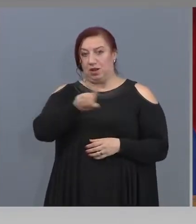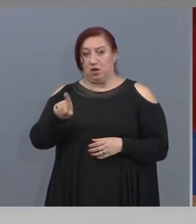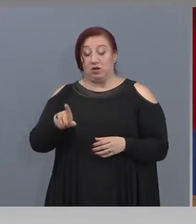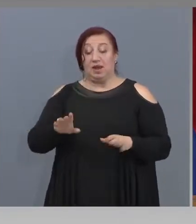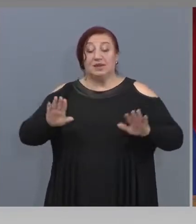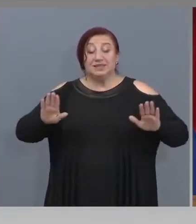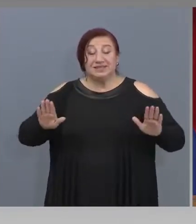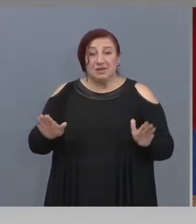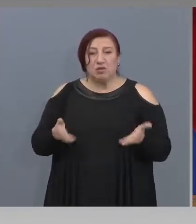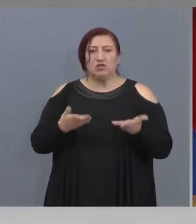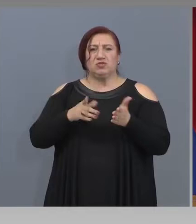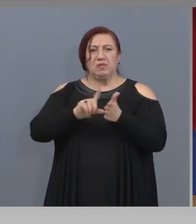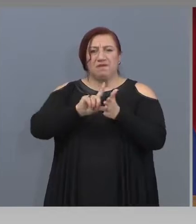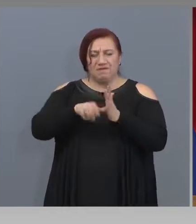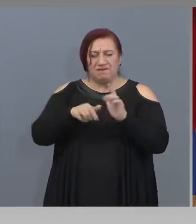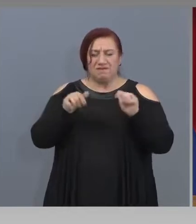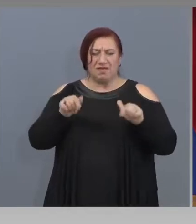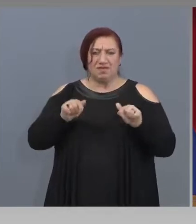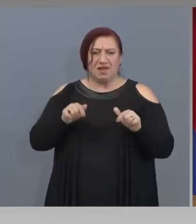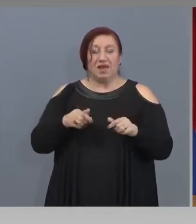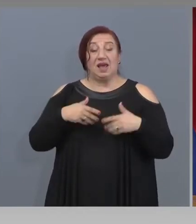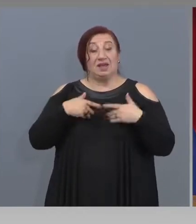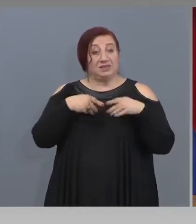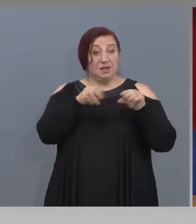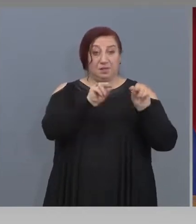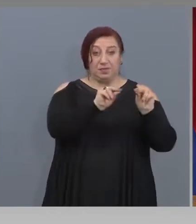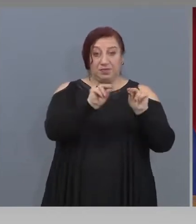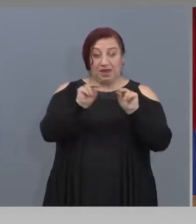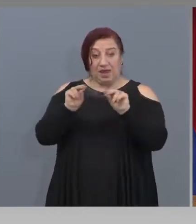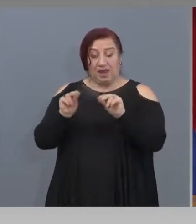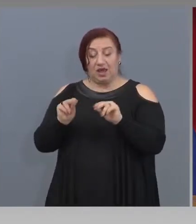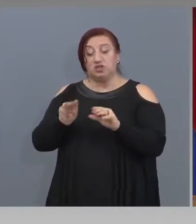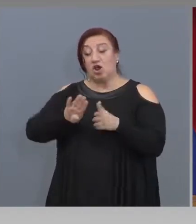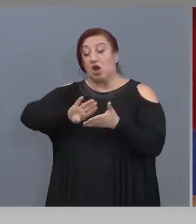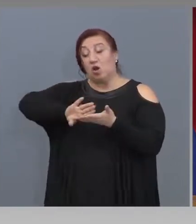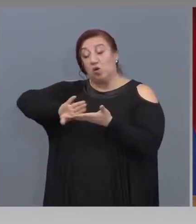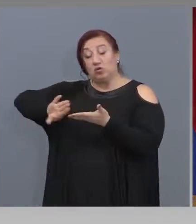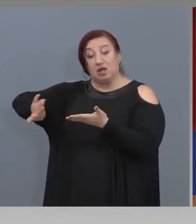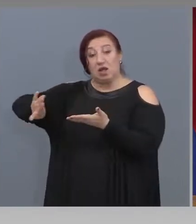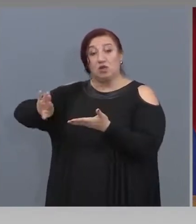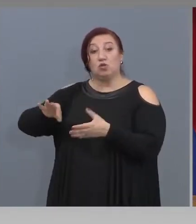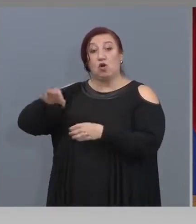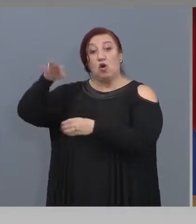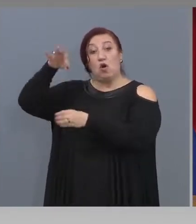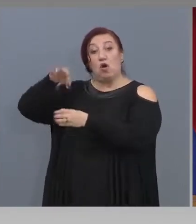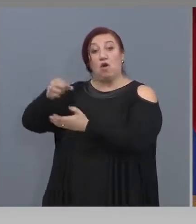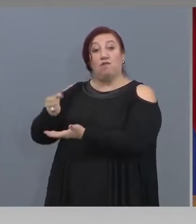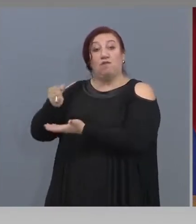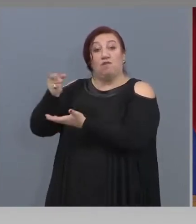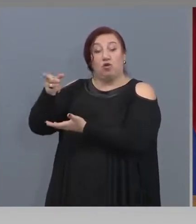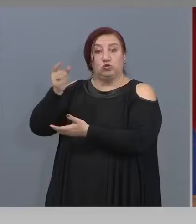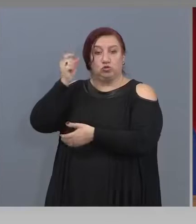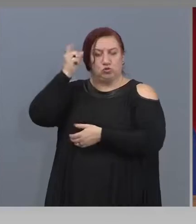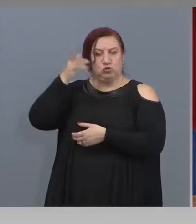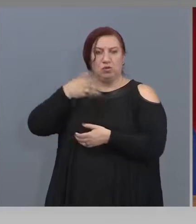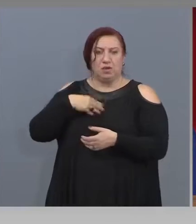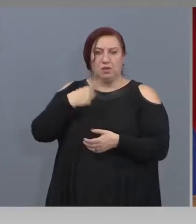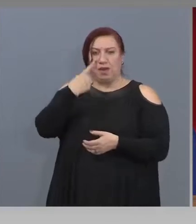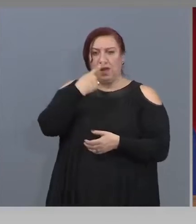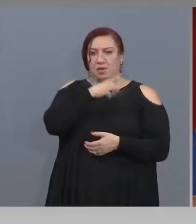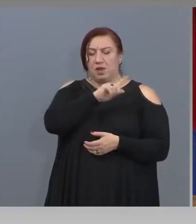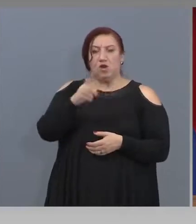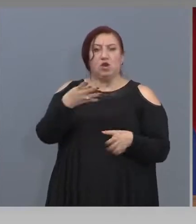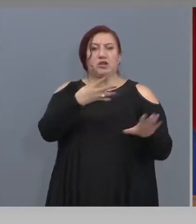Стартираме веднага с всичко. Искам да ви уведомя, че отделно Фонд Култура има милиони 900 хиляди в